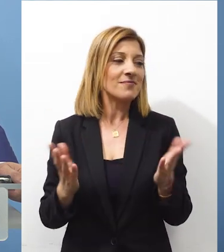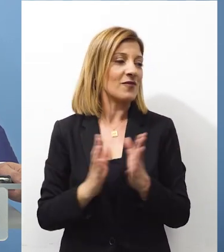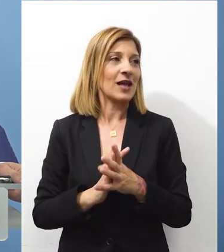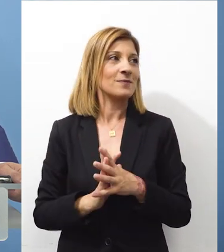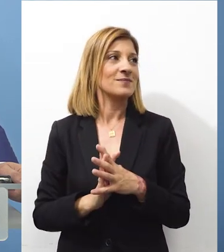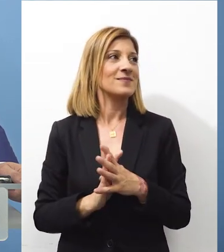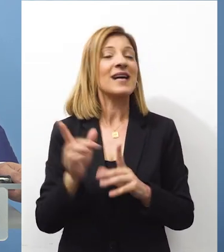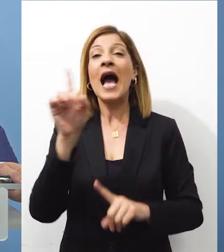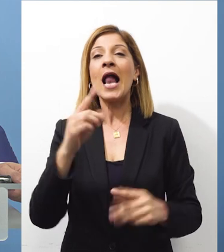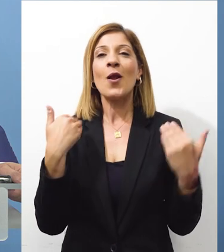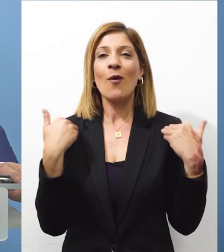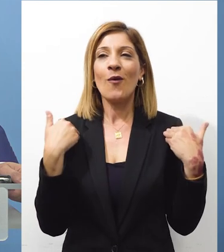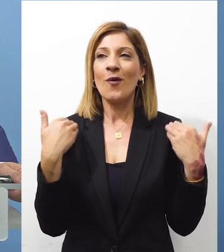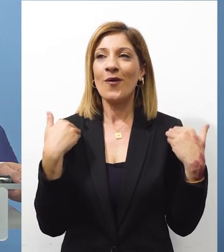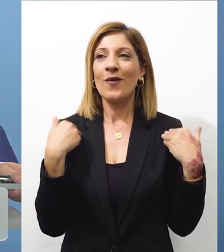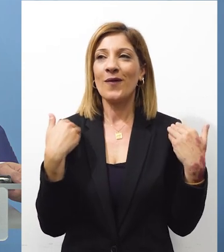Κάποια άλλη ερώτηση